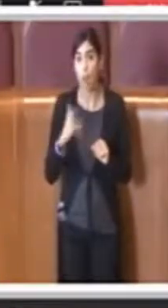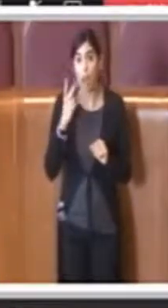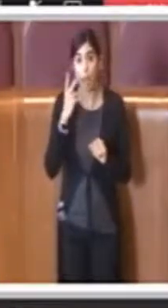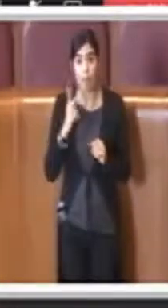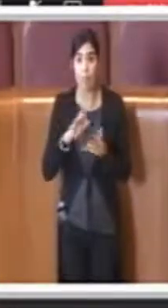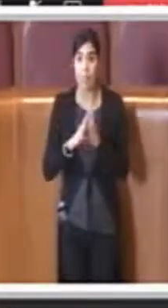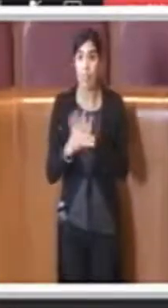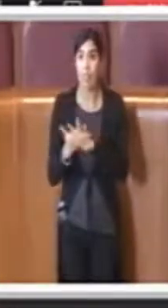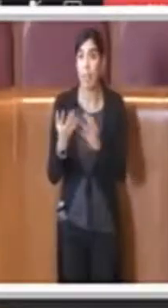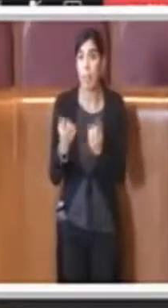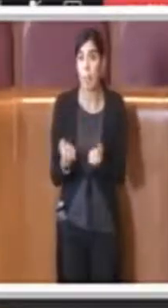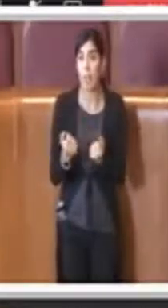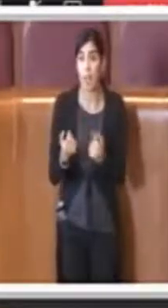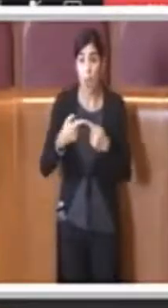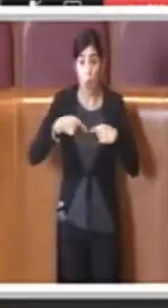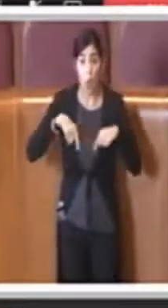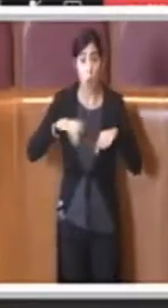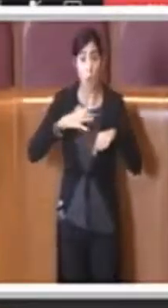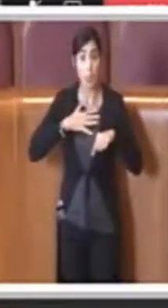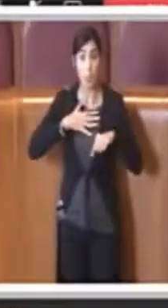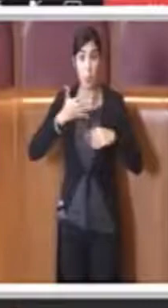della fine della consigliatura